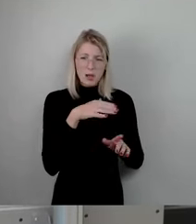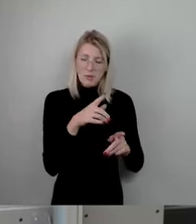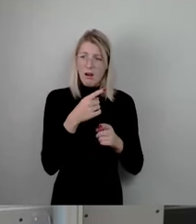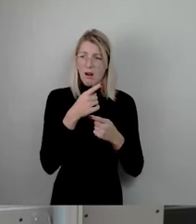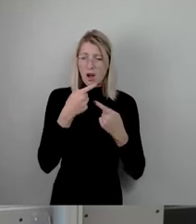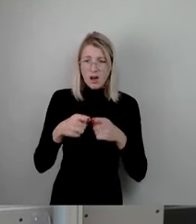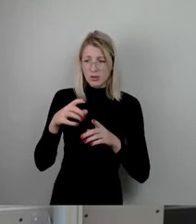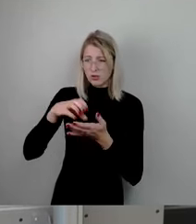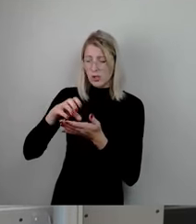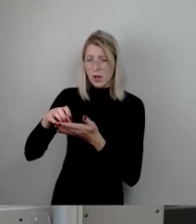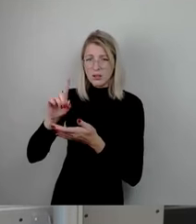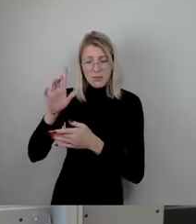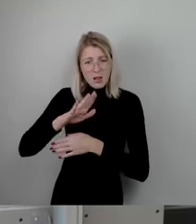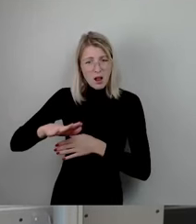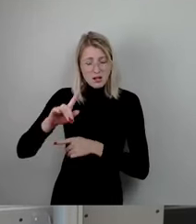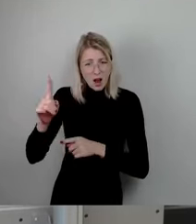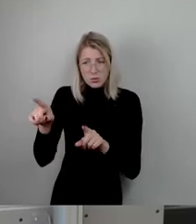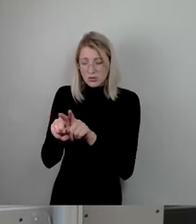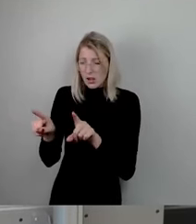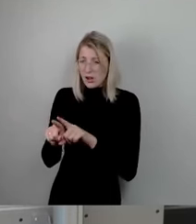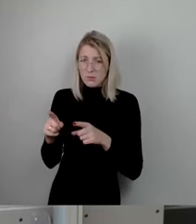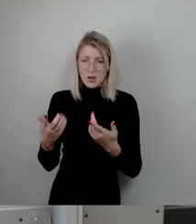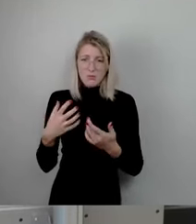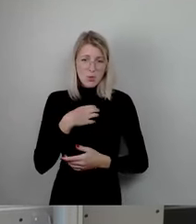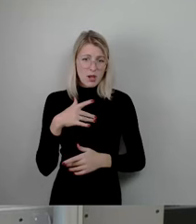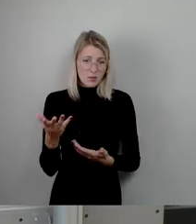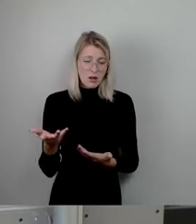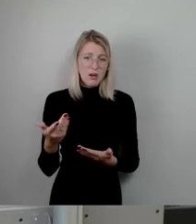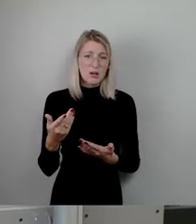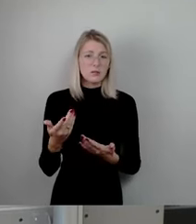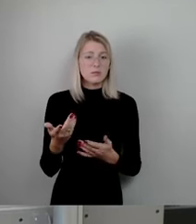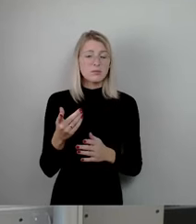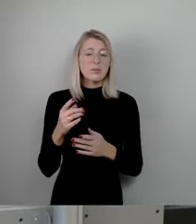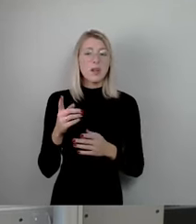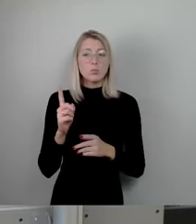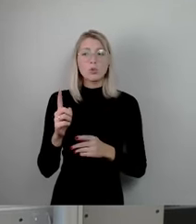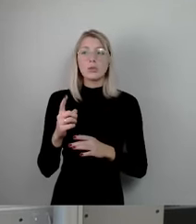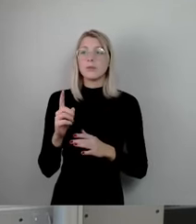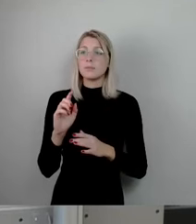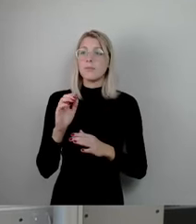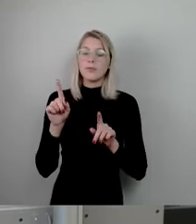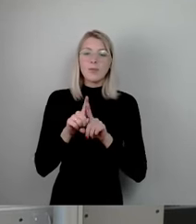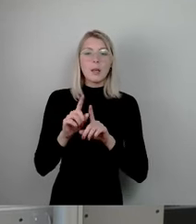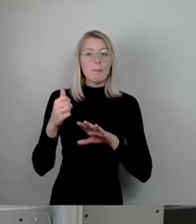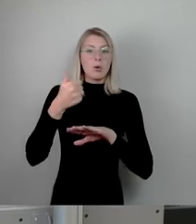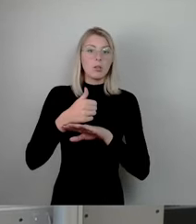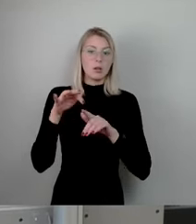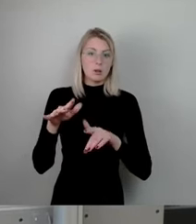Lande, also auf dem Lande vorliegt, dass das sozusagen eine Priorität erlangt, dass wir grundsätzlich